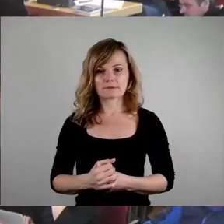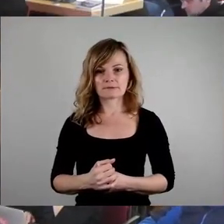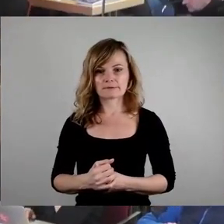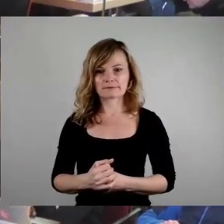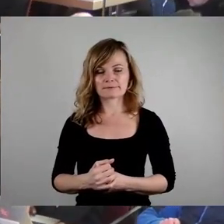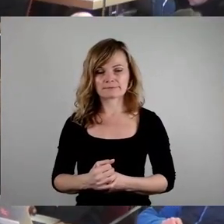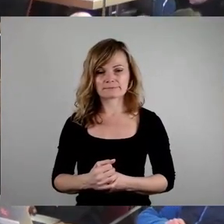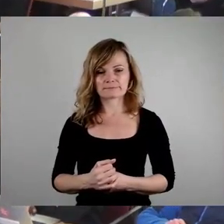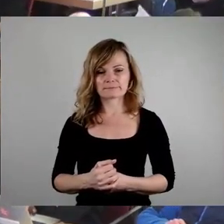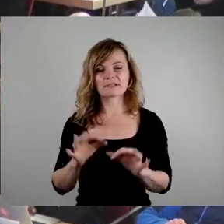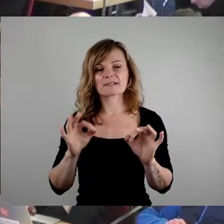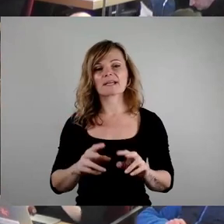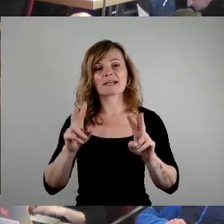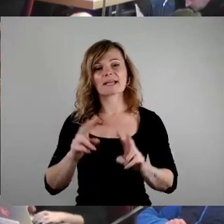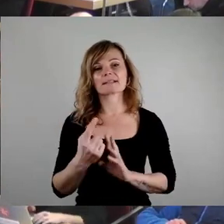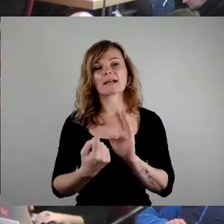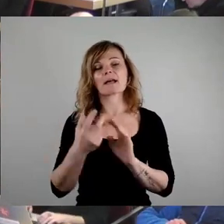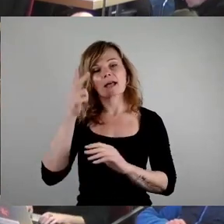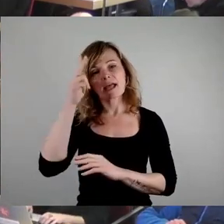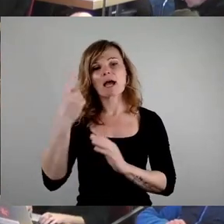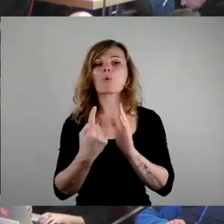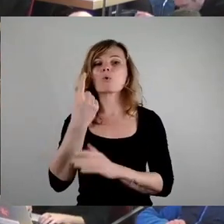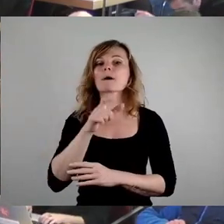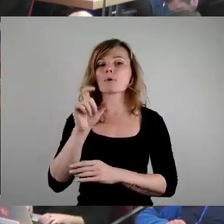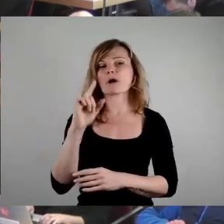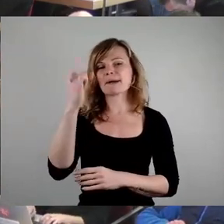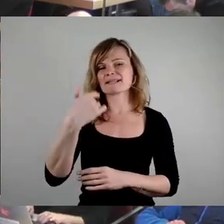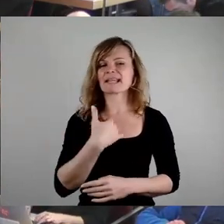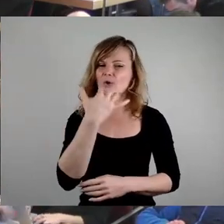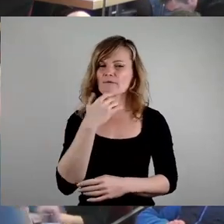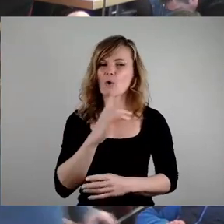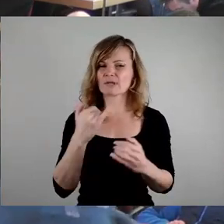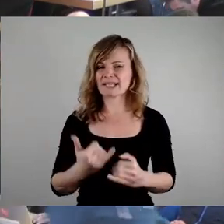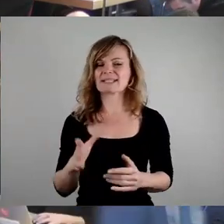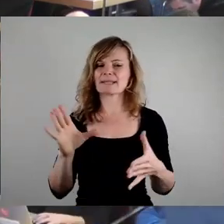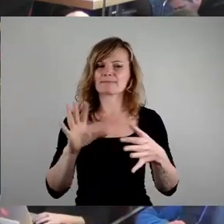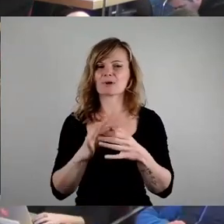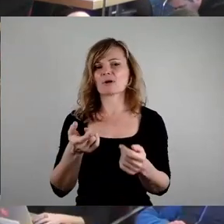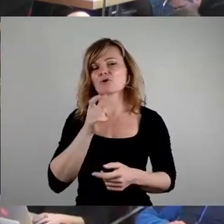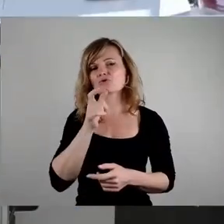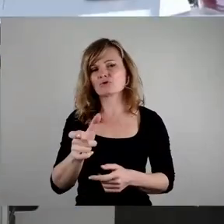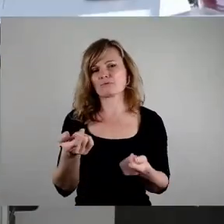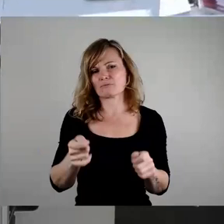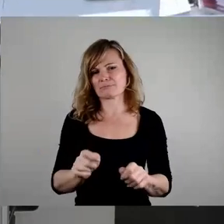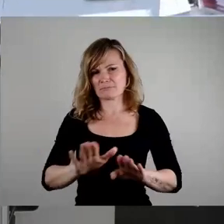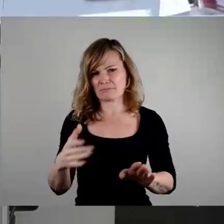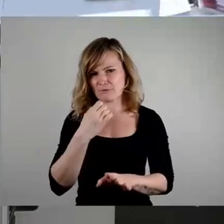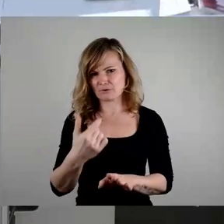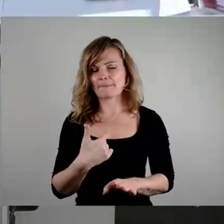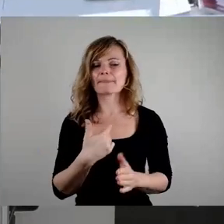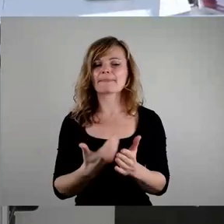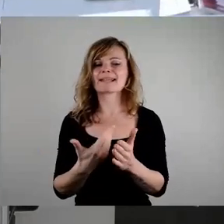Sehr geehrter Herr Oberbürgermeister, ja, ich hoffe auch, dass es gelingen wird. Deshalb werde ich mich auch in meinen Aussagen mäßigen,